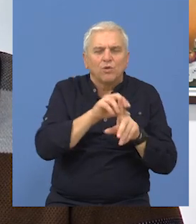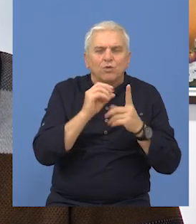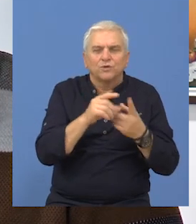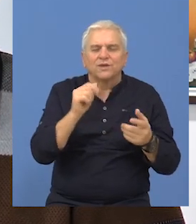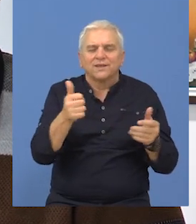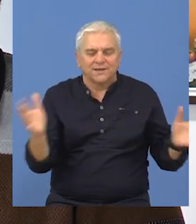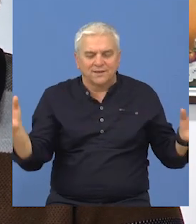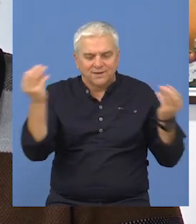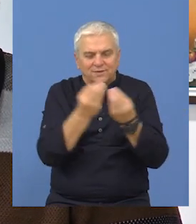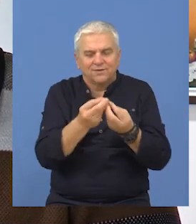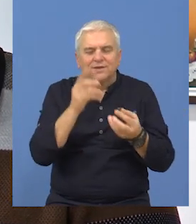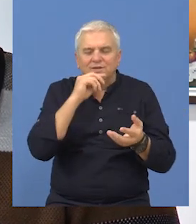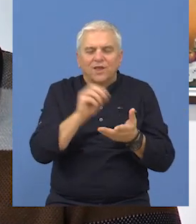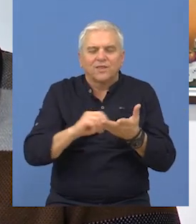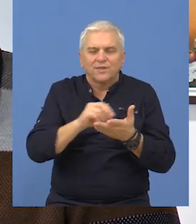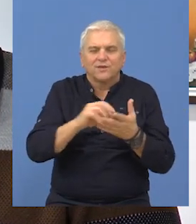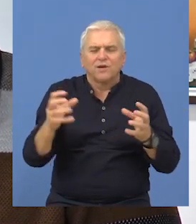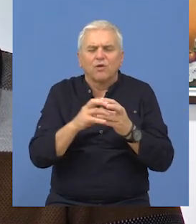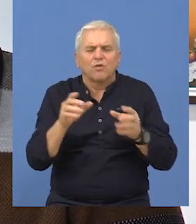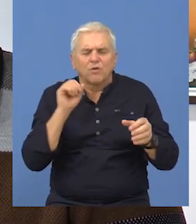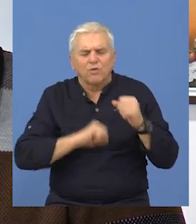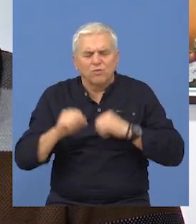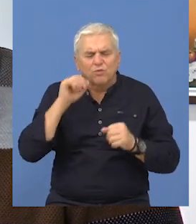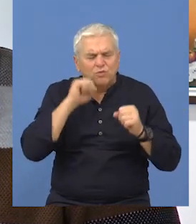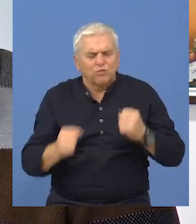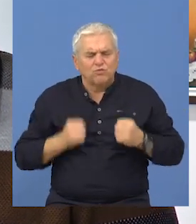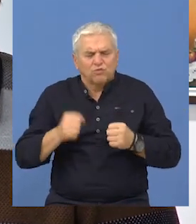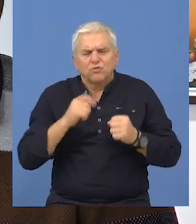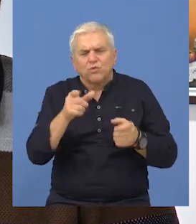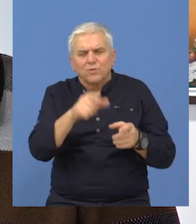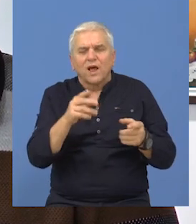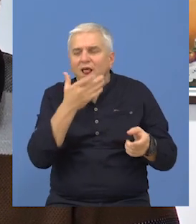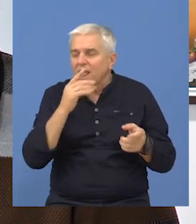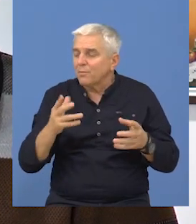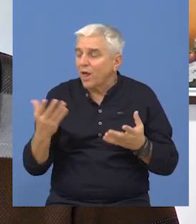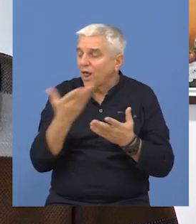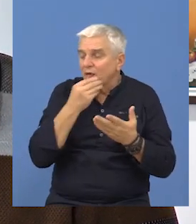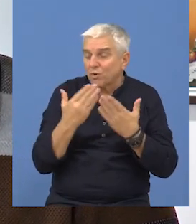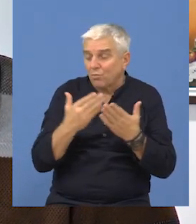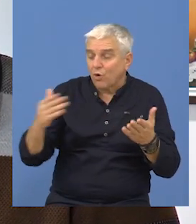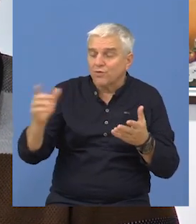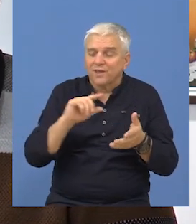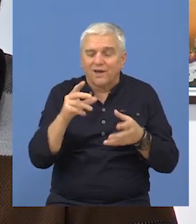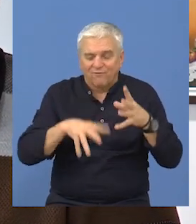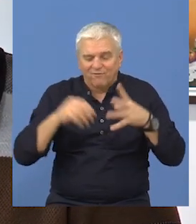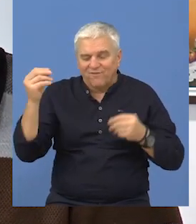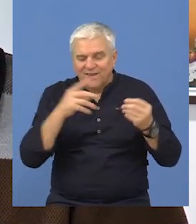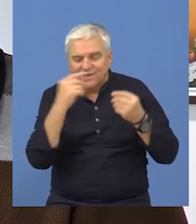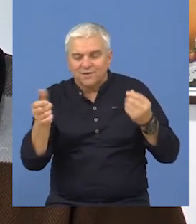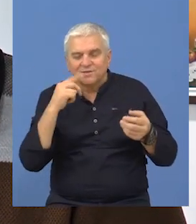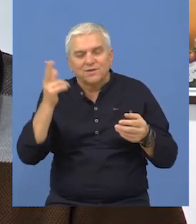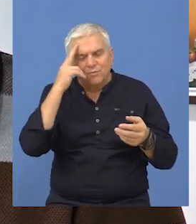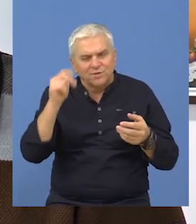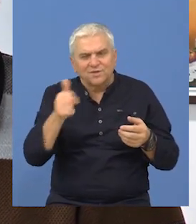su tu s jedne strane su proizvođeni lokalno, oni grublji, jednostavniji, ali ove loksuznije posude i keramički predmeti, poput i figurina,